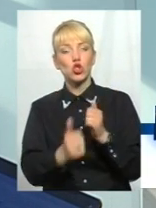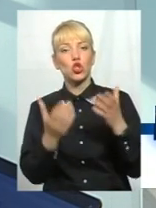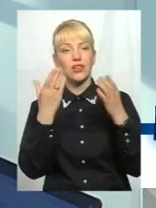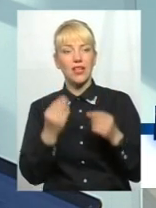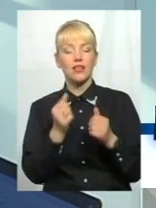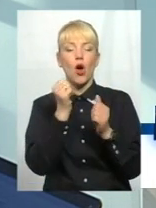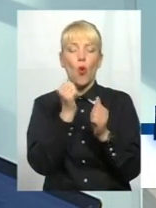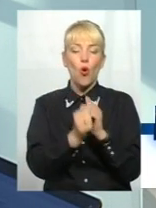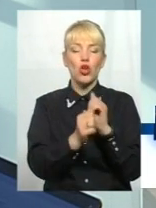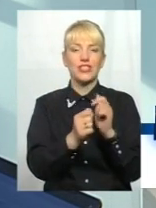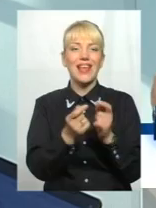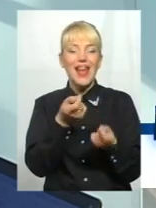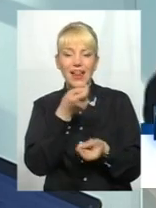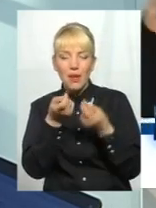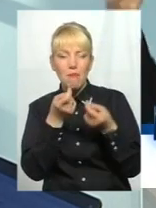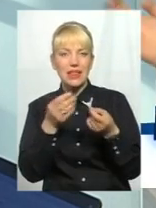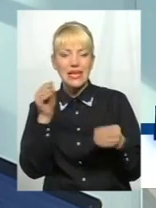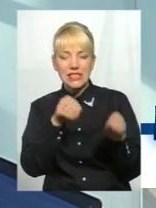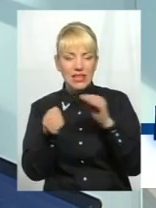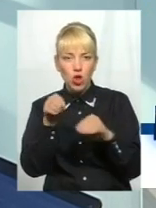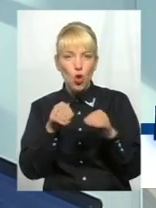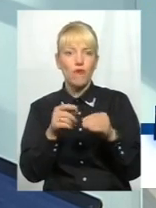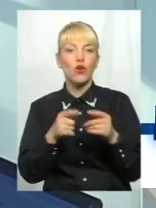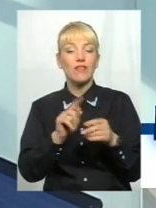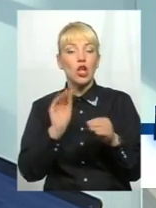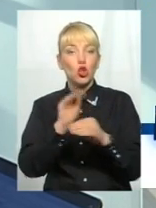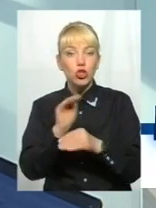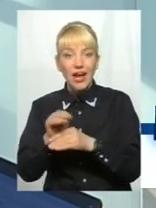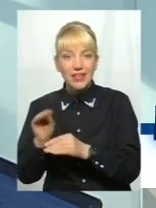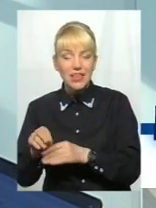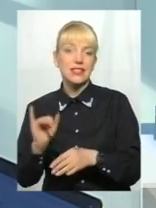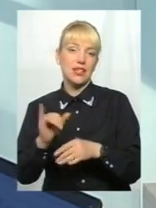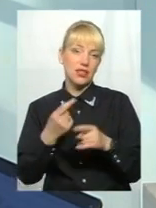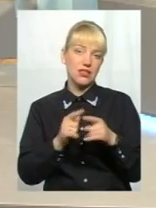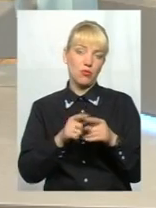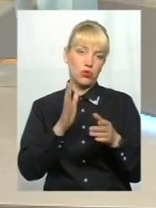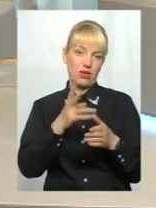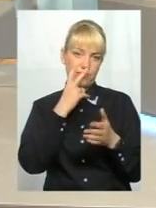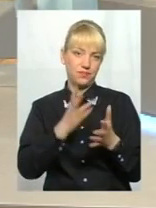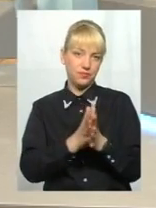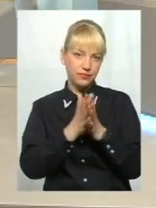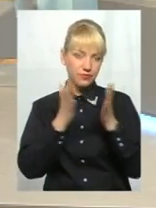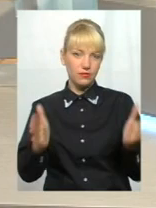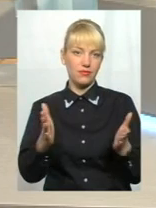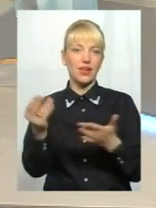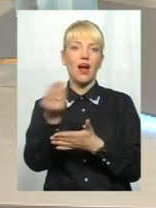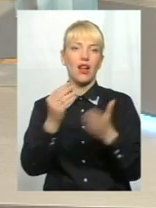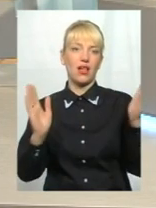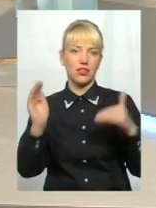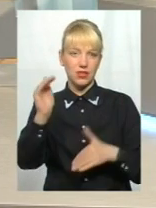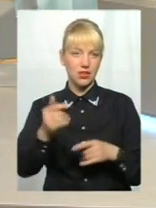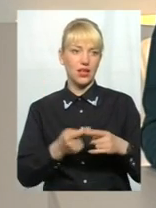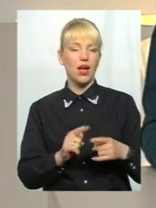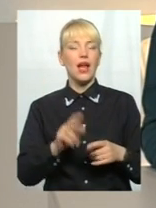елементик складовий, значить, додається, і тоді вибудовується ця картина українськості. По суті, проблему українців описав